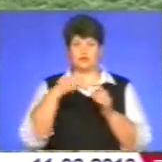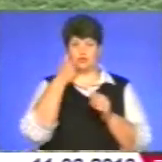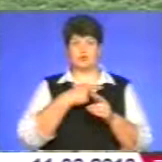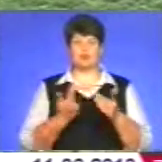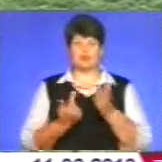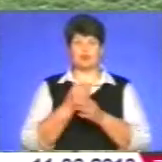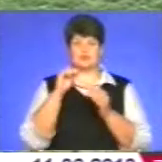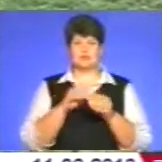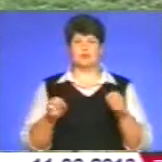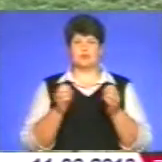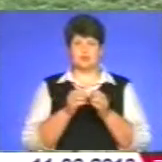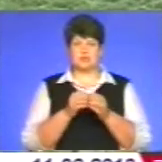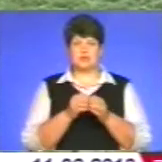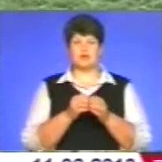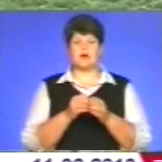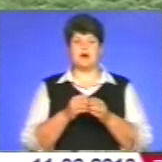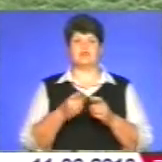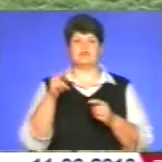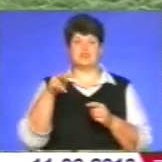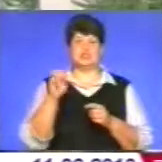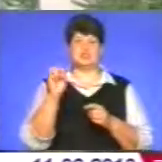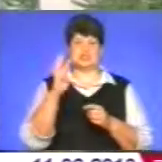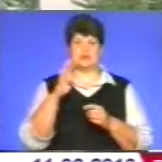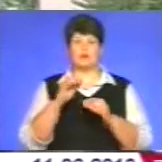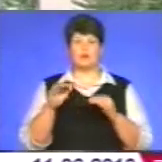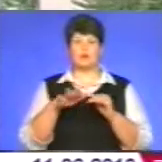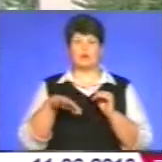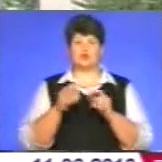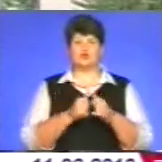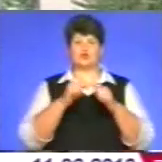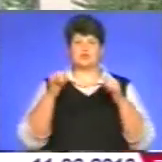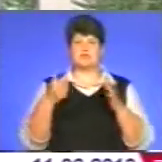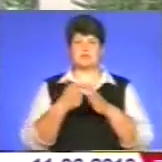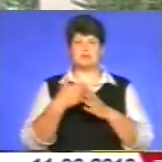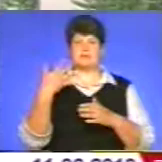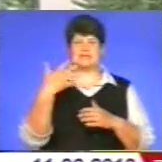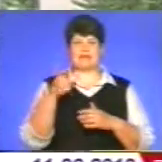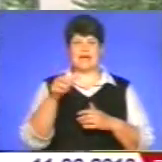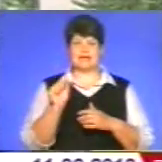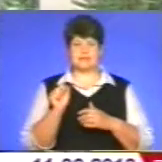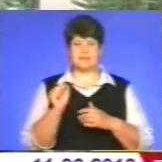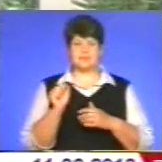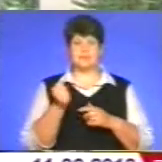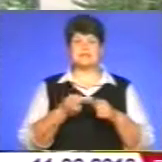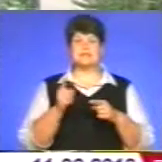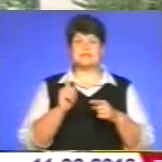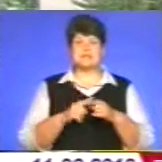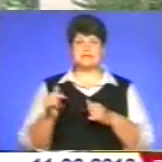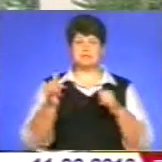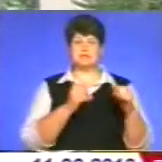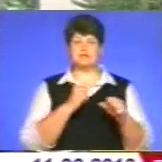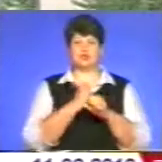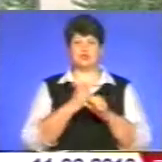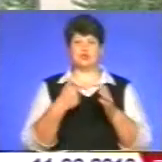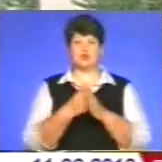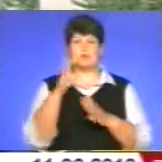-му площу розширять до 50 гектарів. Які перспективи має проєкт? Це забезпечення роботою до